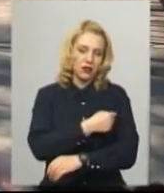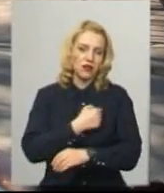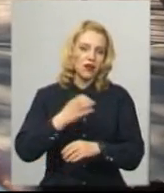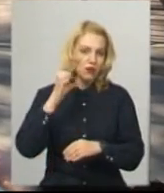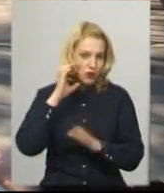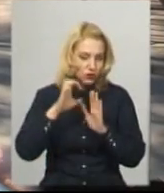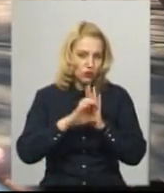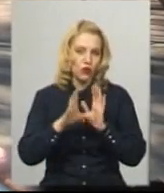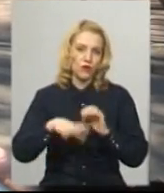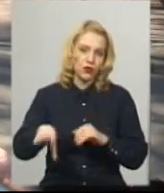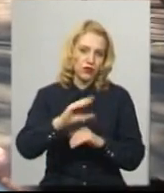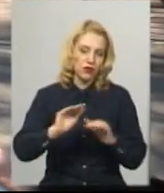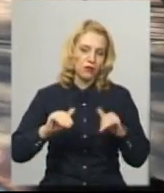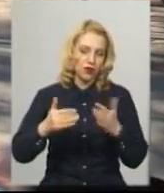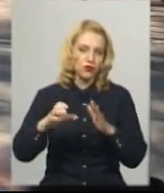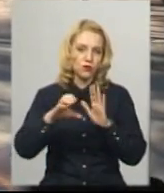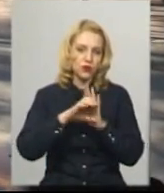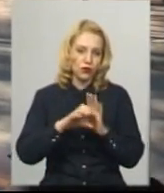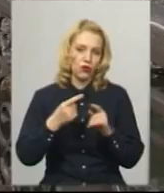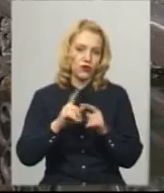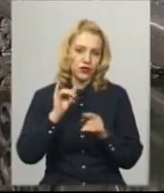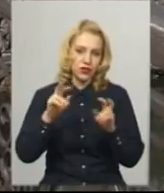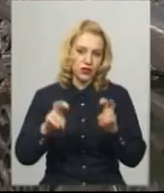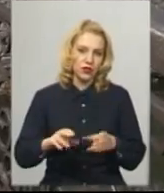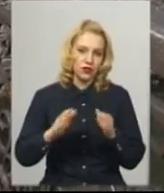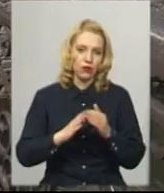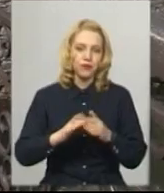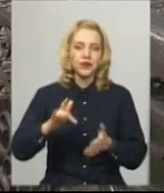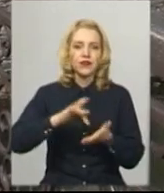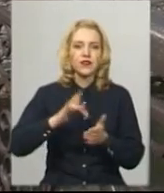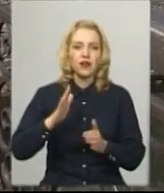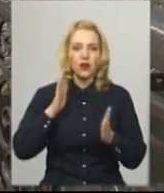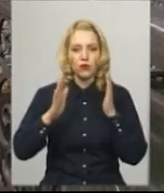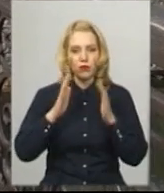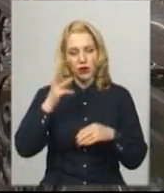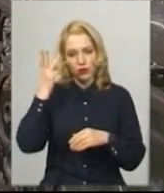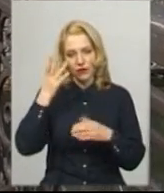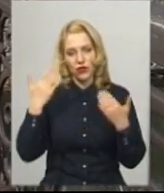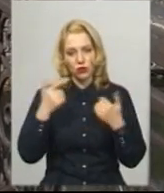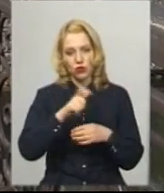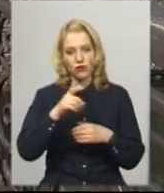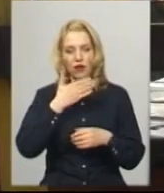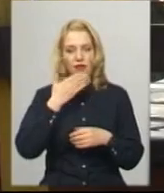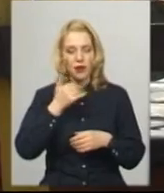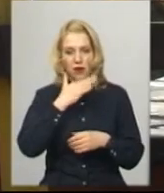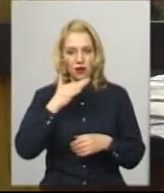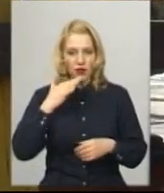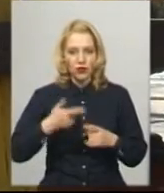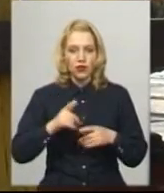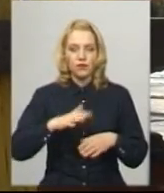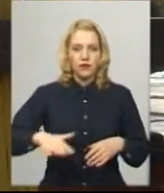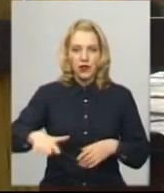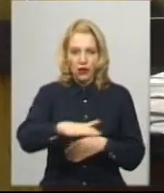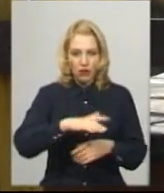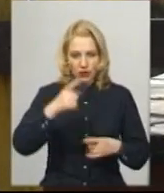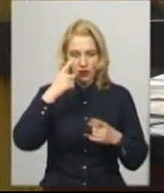до цієї ситуації, скажімо так, і просто сидіти вдома. У центральному парку Хмельницького відпочиваючих небагато. На майданчиках розвішані